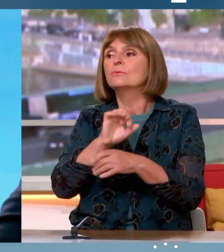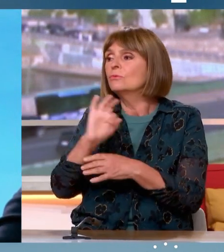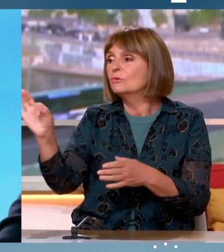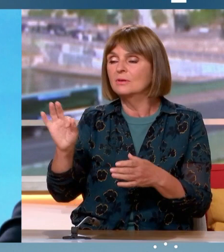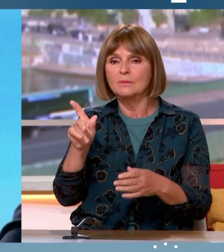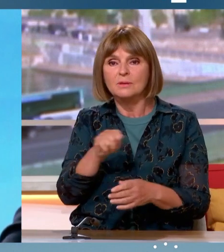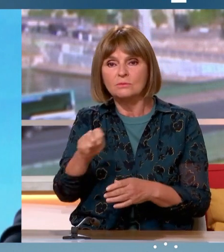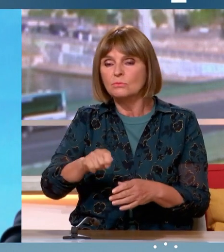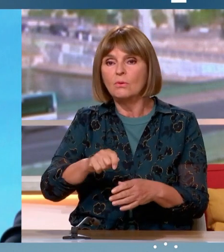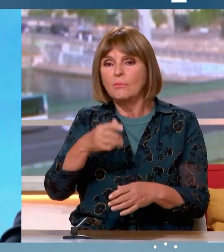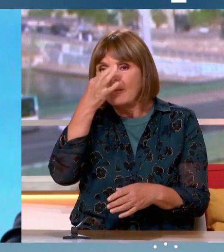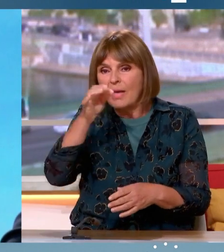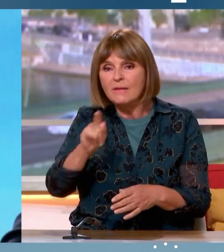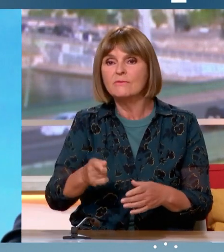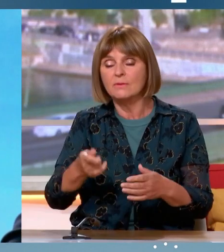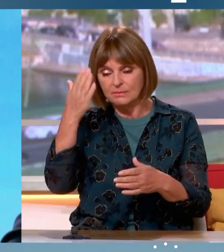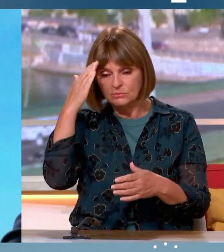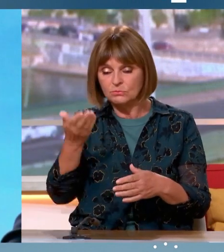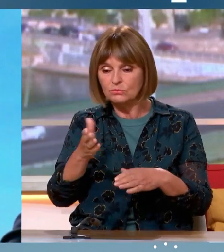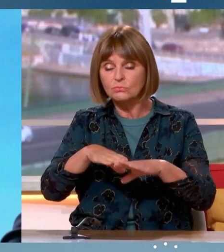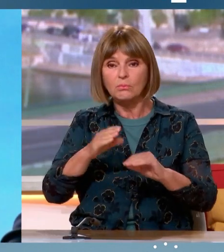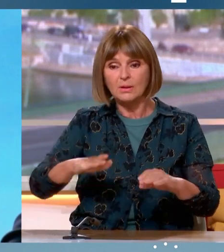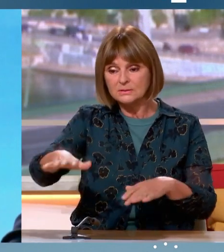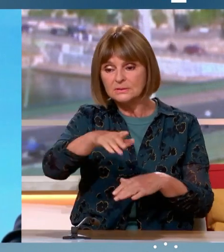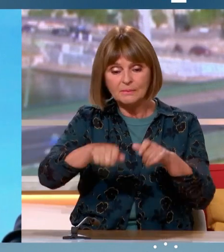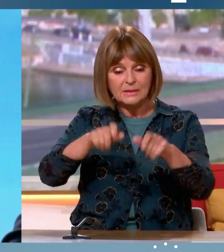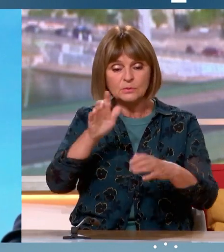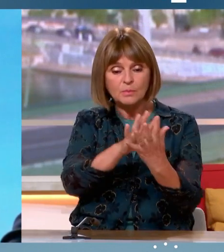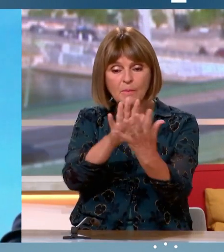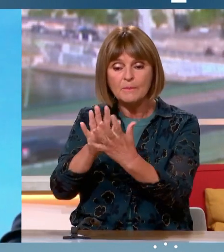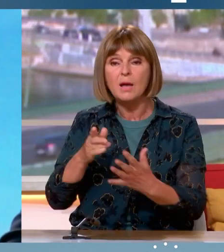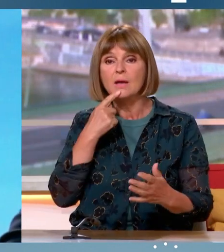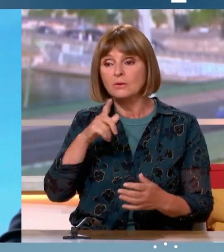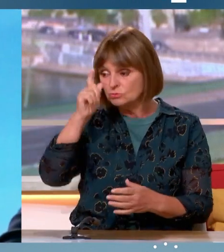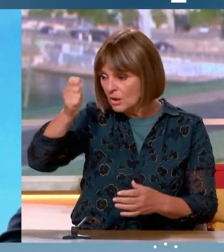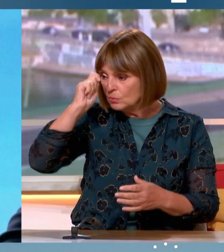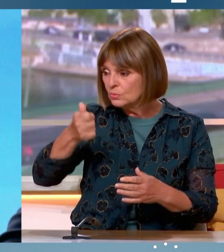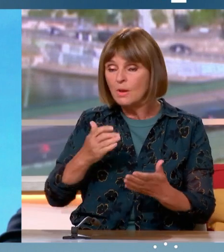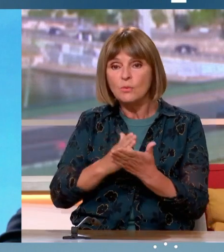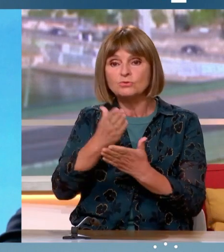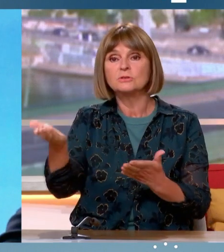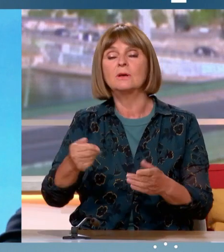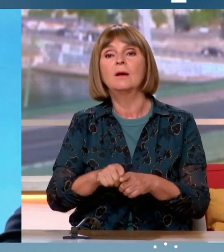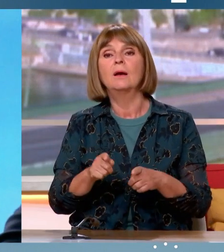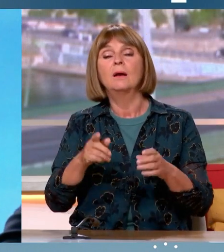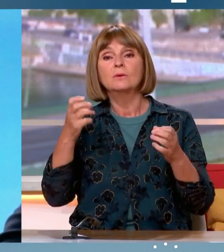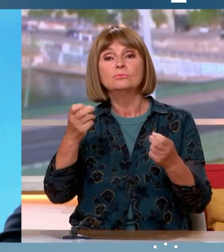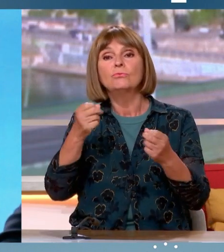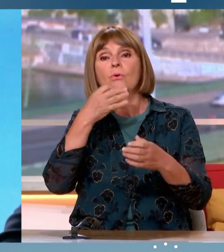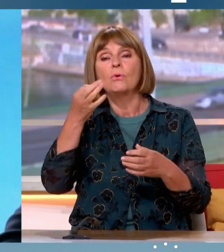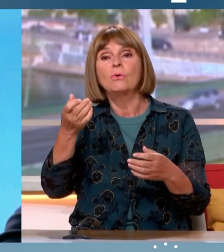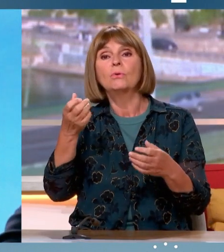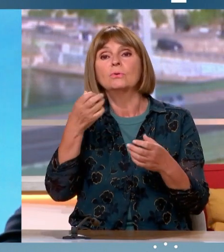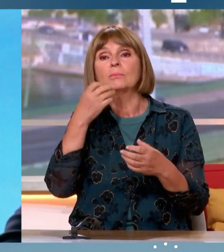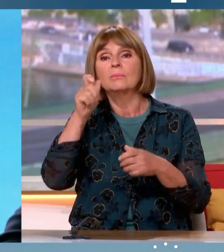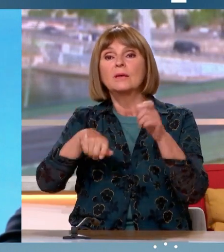Les Français, quand on est sur le terrain, saluent cette initiative. On dit souvent que le chameau ne pas sa bosse. Mais regardez ce qui se passe autour de nous. Tout le monde